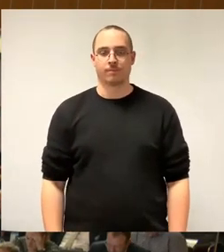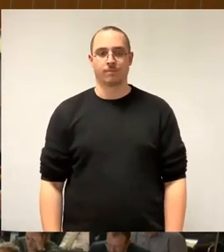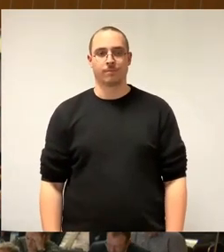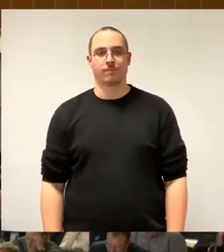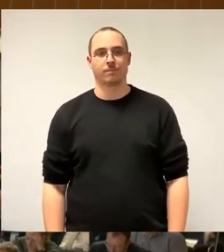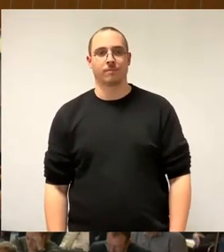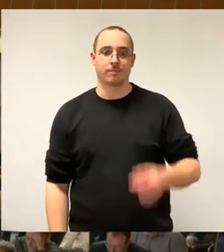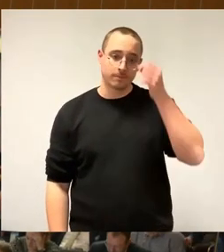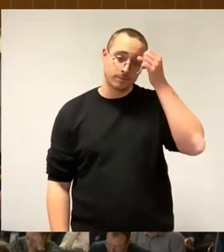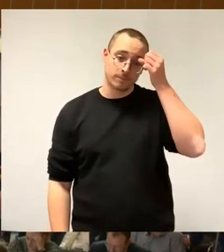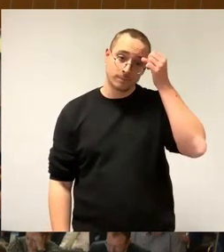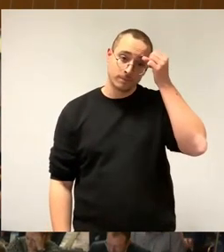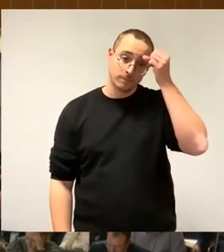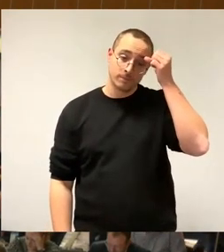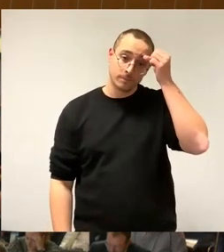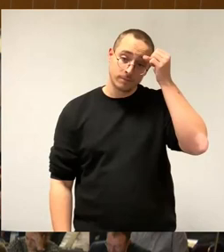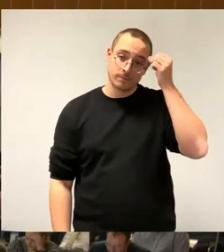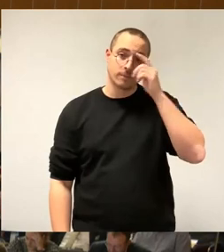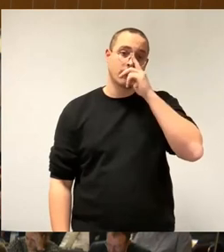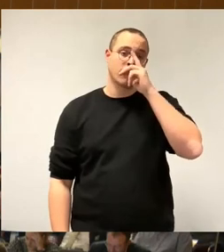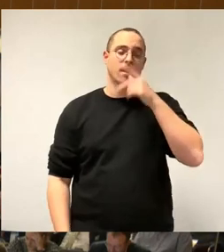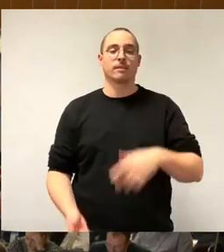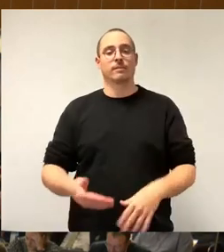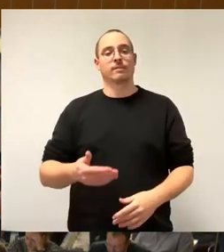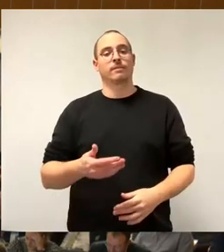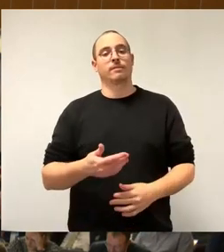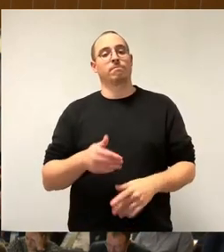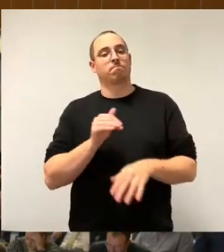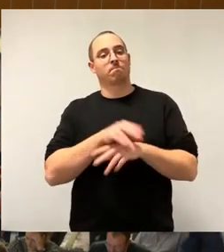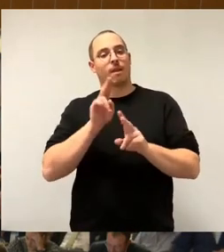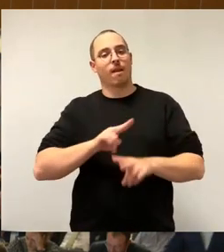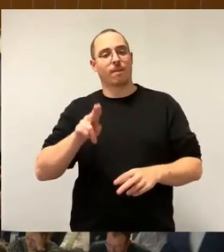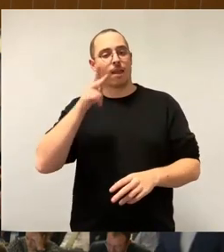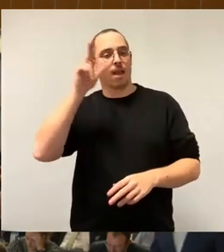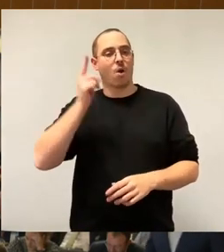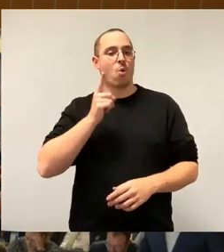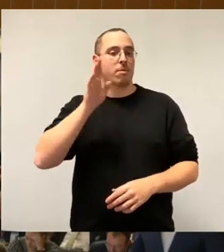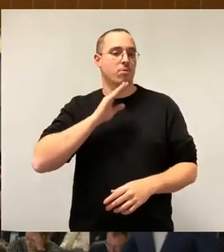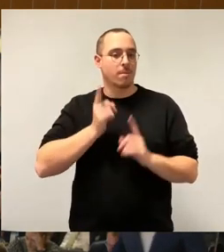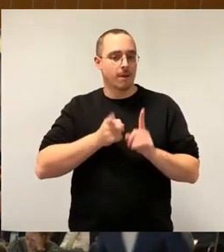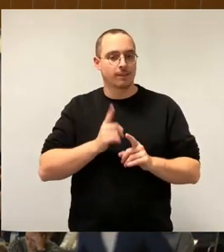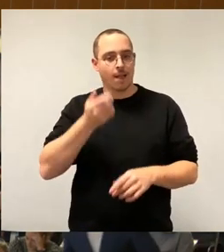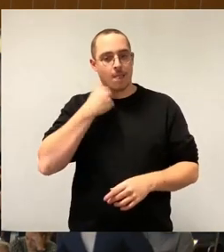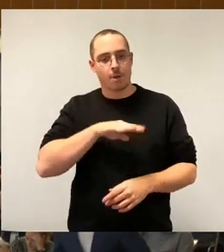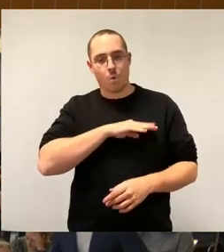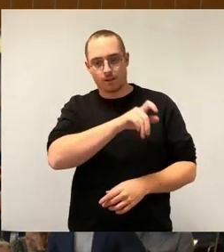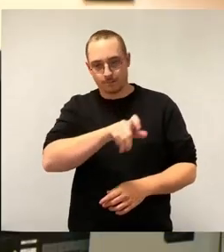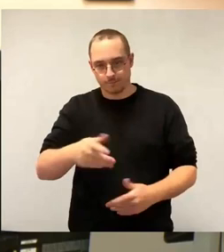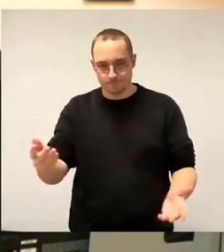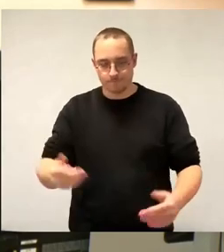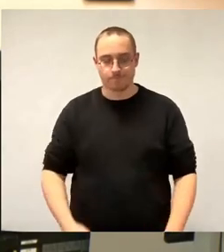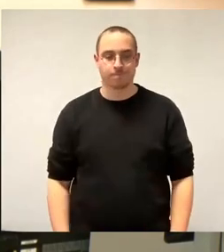Sehr geehrter Herr Oberbürgermeister, liebe Kolleginnen und Kollegen, erst mal jetzt die Zukunft mit der Finanzierungsvereinbarung